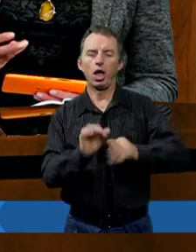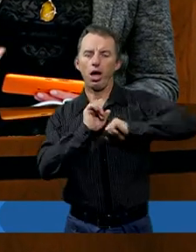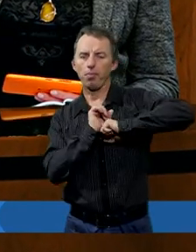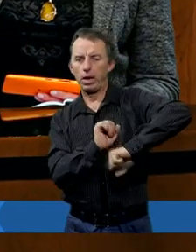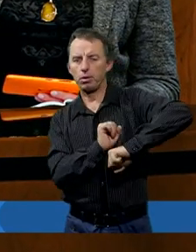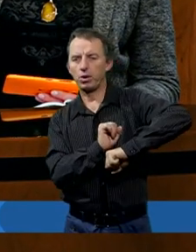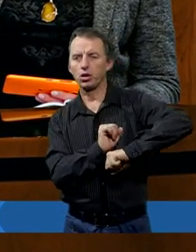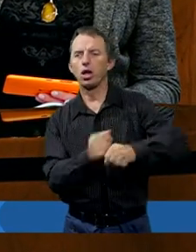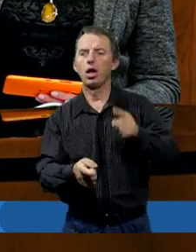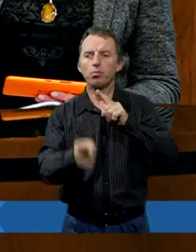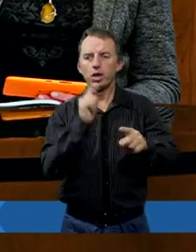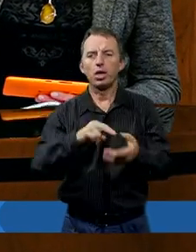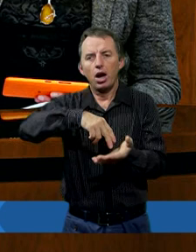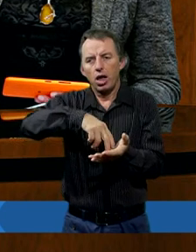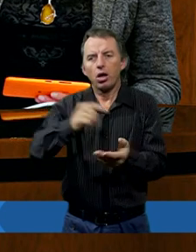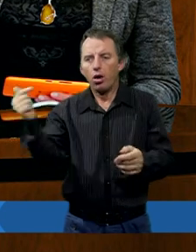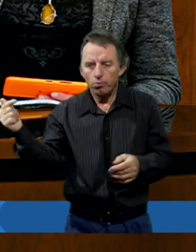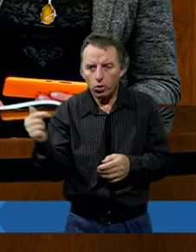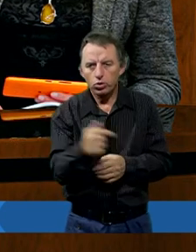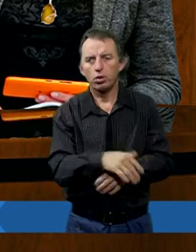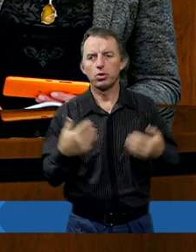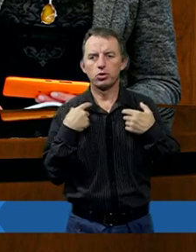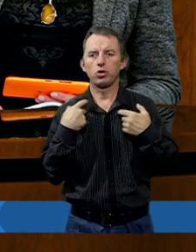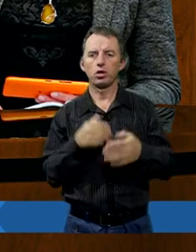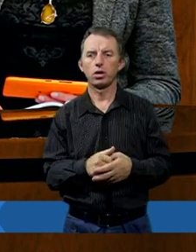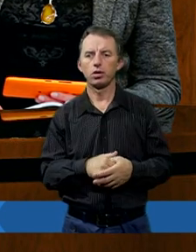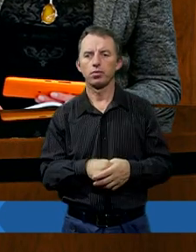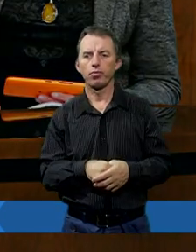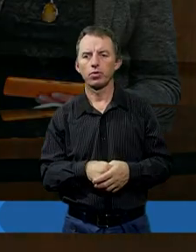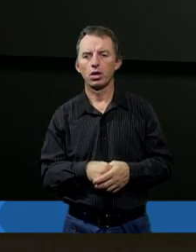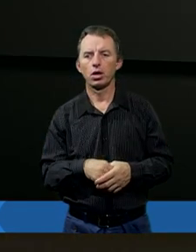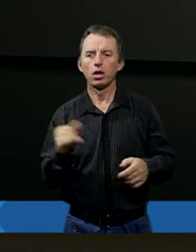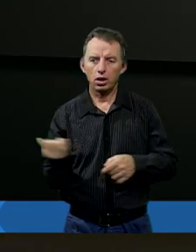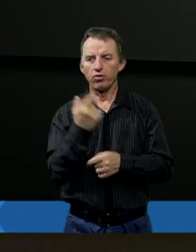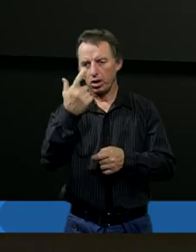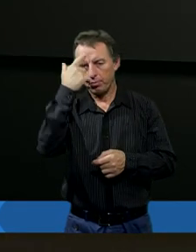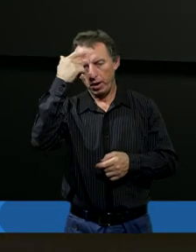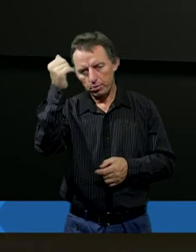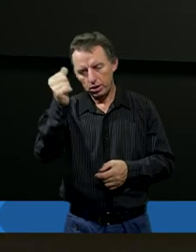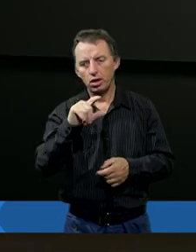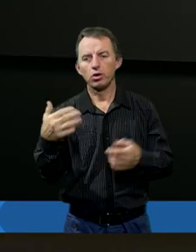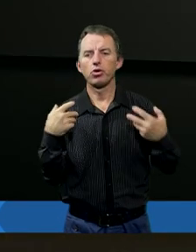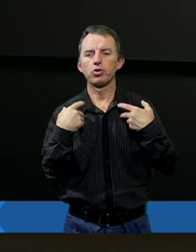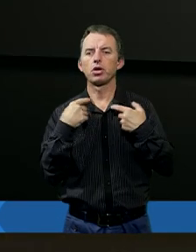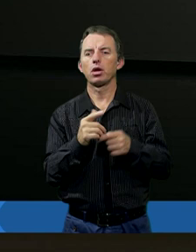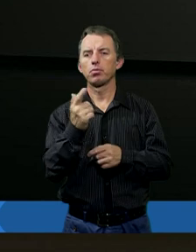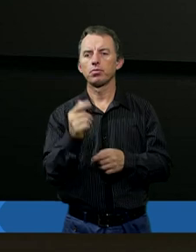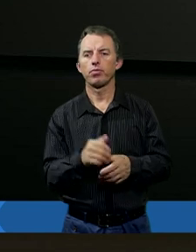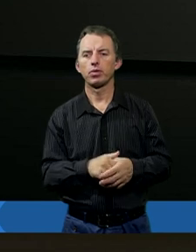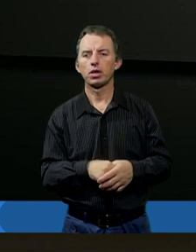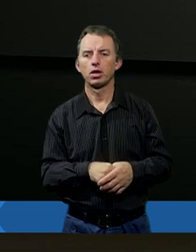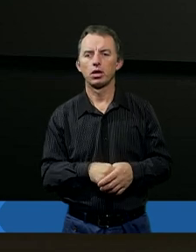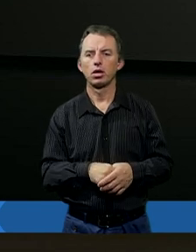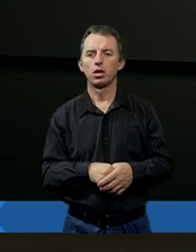zabezpieczeniem przed tymi lękami, których nie musimy dodatkowo przeżywać. Abyśmy tylko o tym zawsze pamiętali, nawet w tych najgorszych momentach.